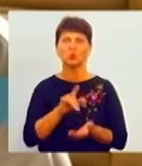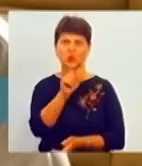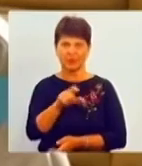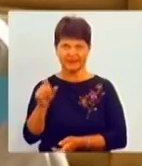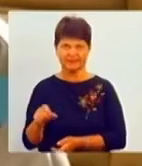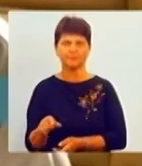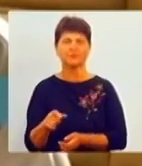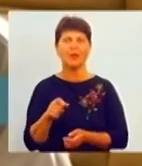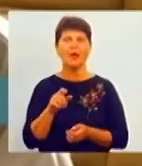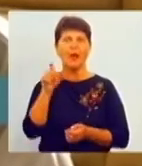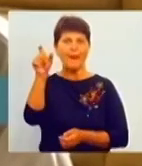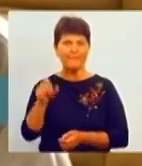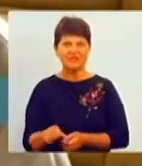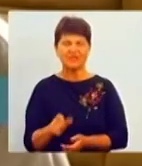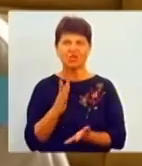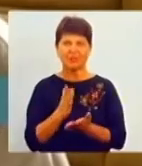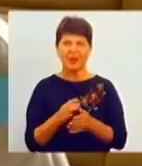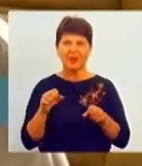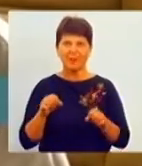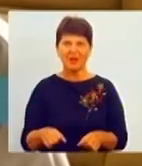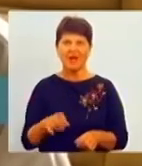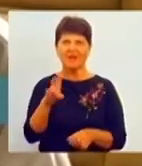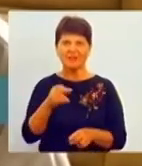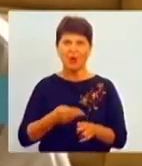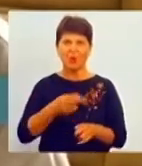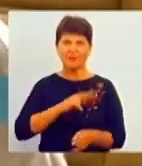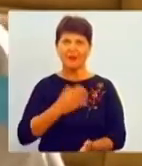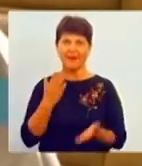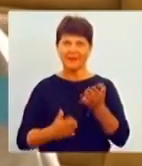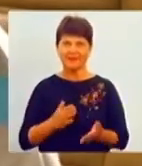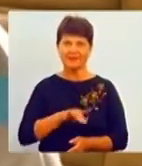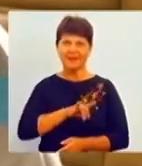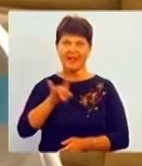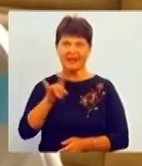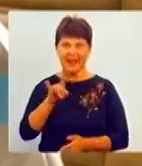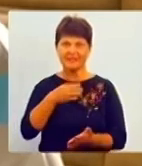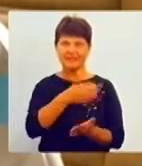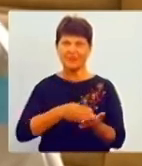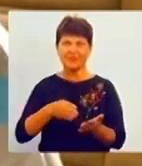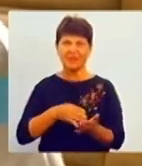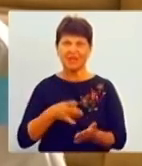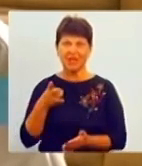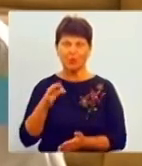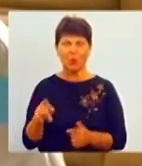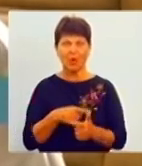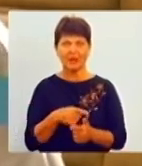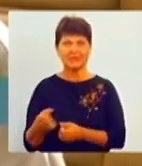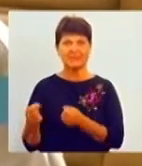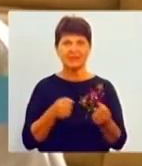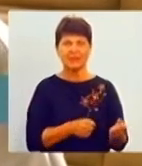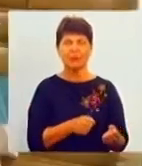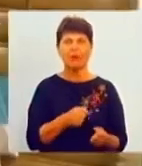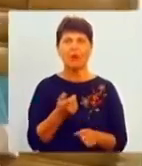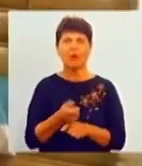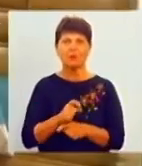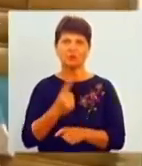право на виплату компенсації в разі, якщо рейс відмінено, або його затримують більше, ніж на одну